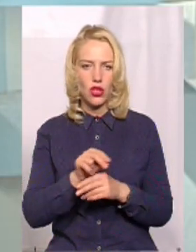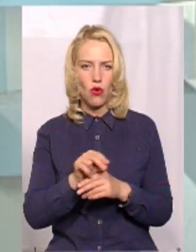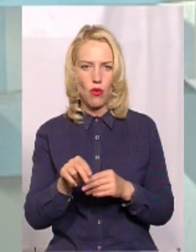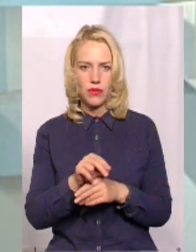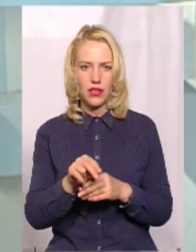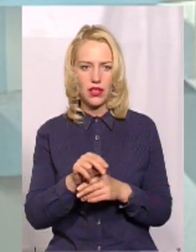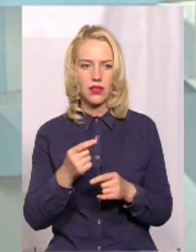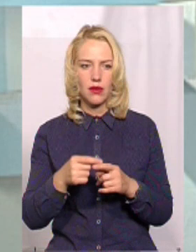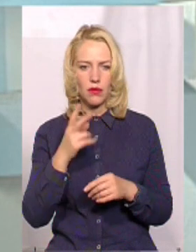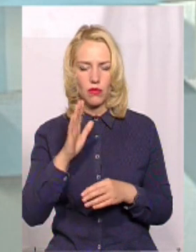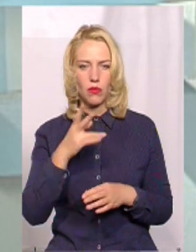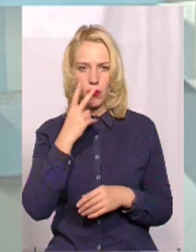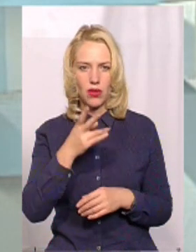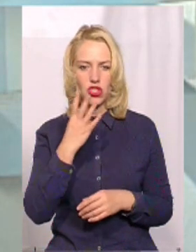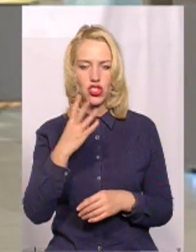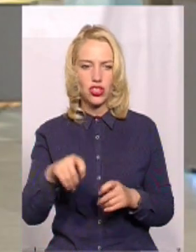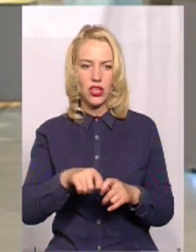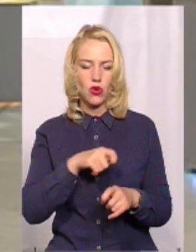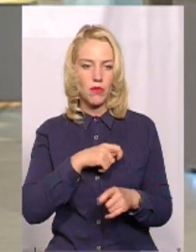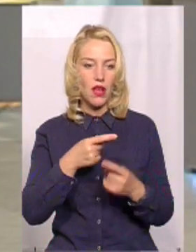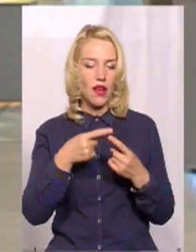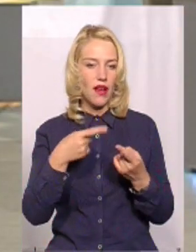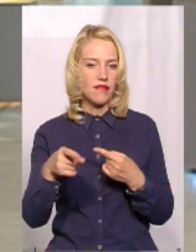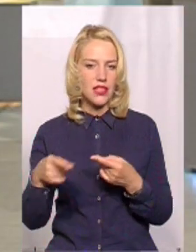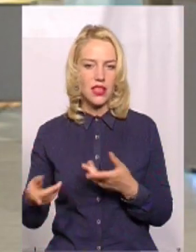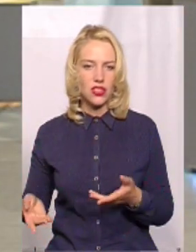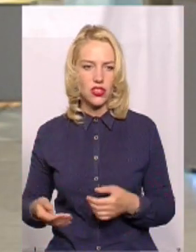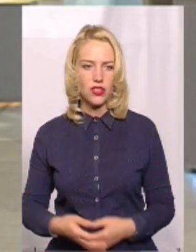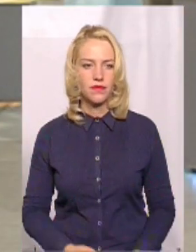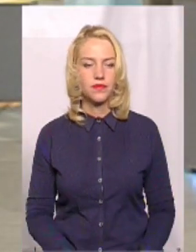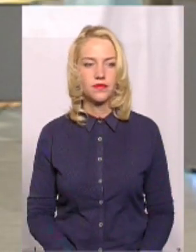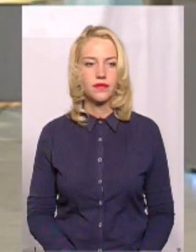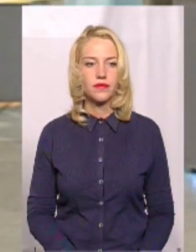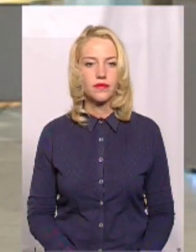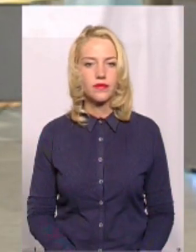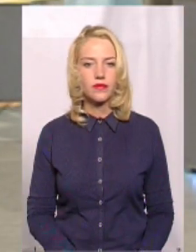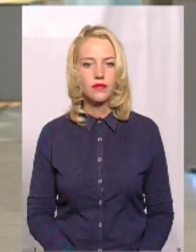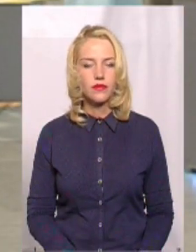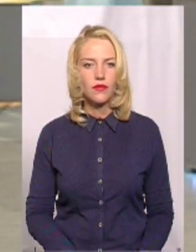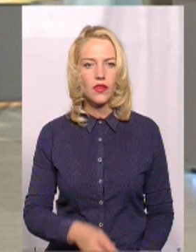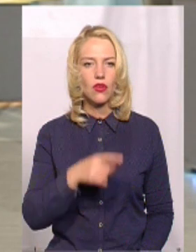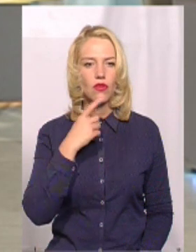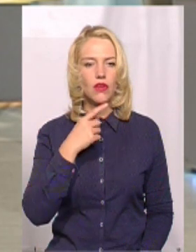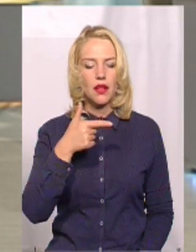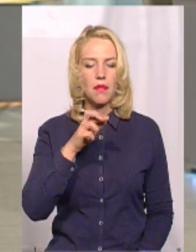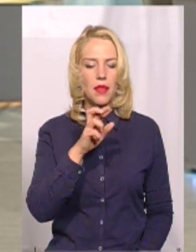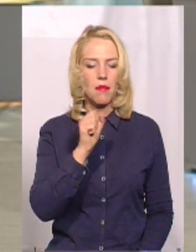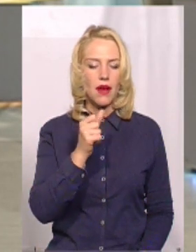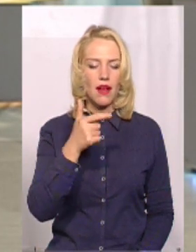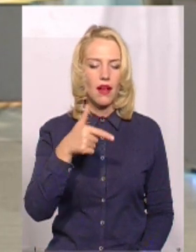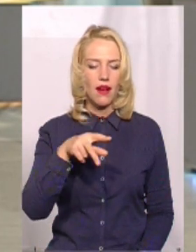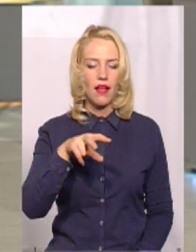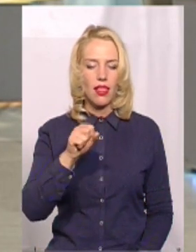бачити цих 4 кілометри. А от сколу Баглаї – це де, що відзначив там, що хороша дорога? Ну, Баглаї.